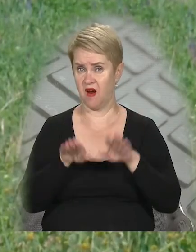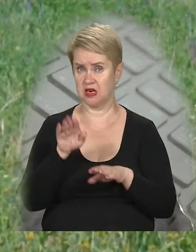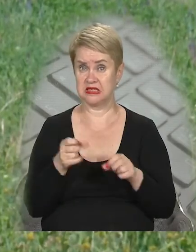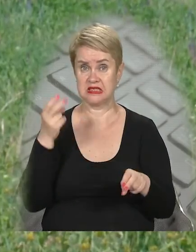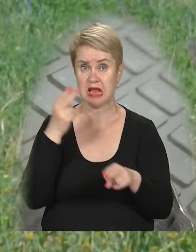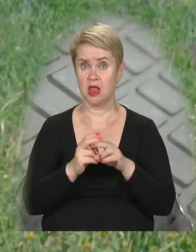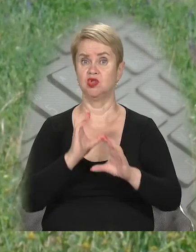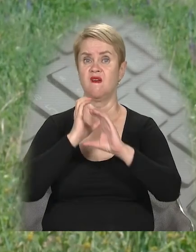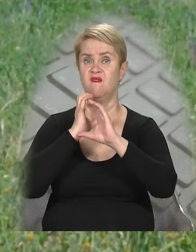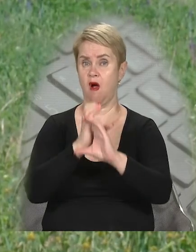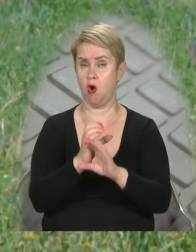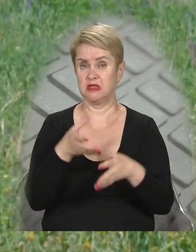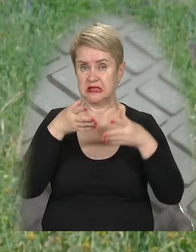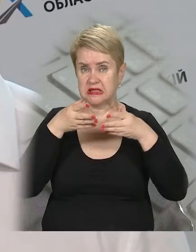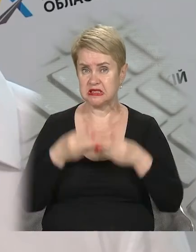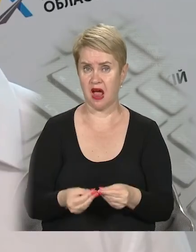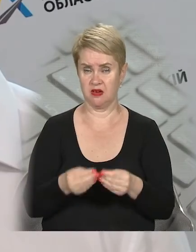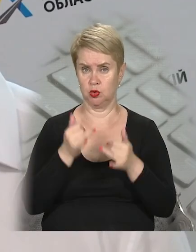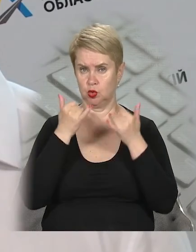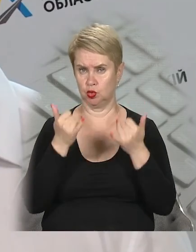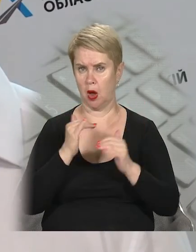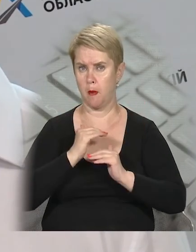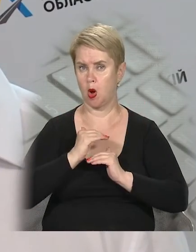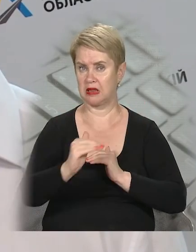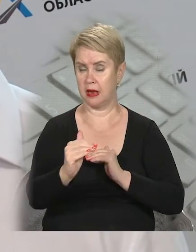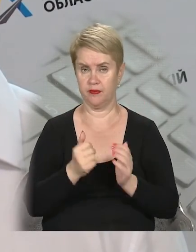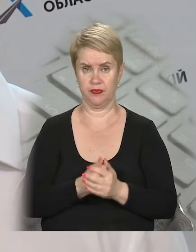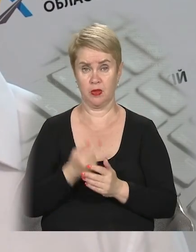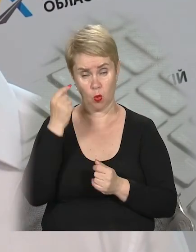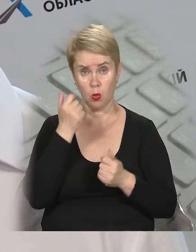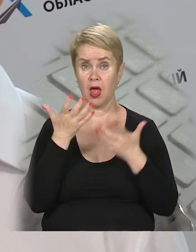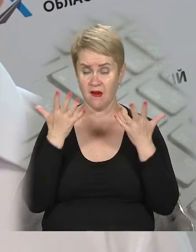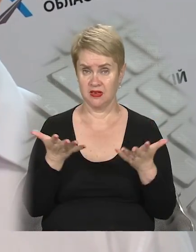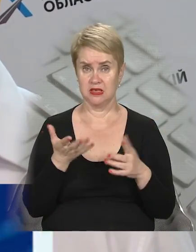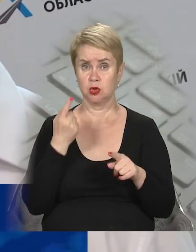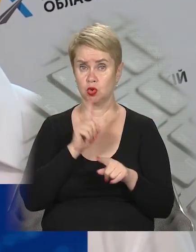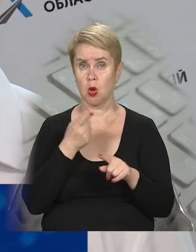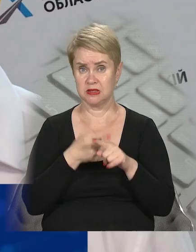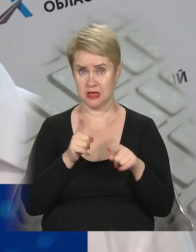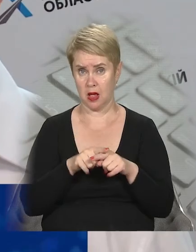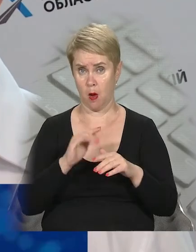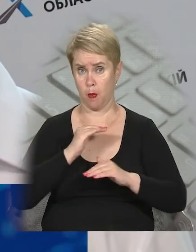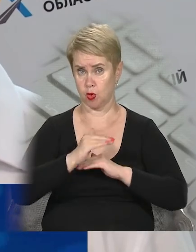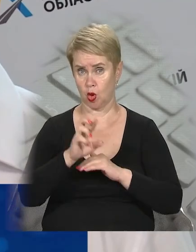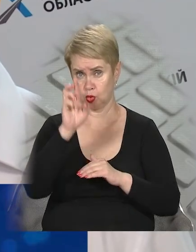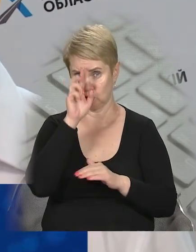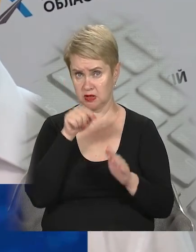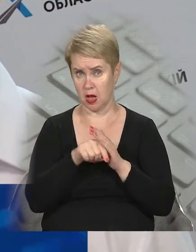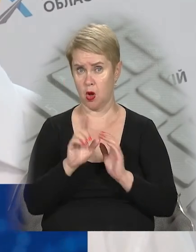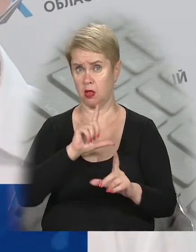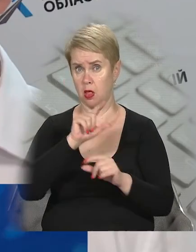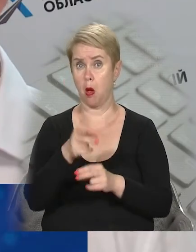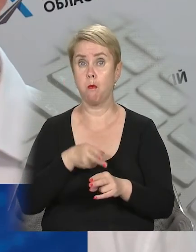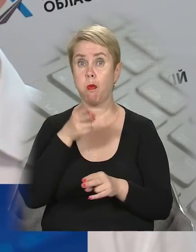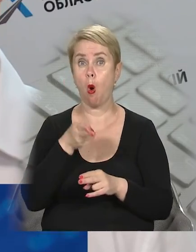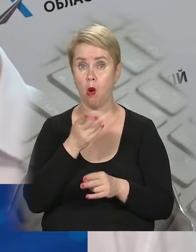залізничний вагон, чавлять навіть найсучасніше покриття. Уявіть собі, що це по дорогам державного значення рухається